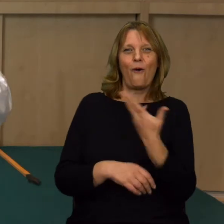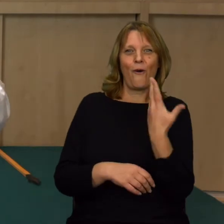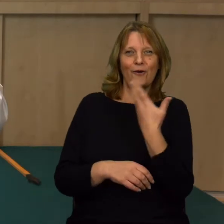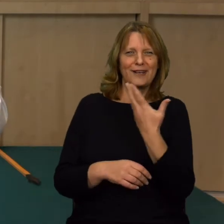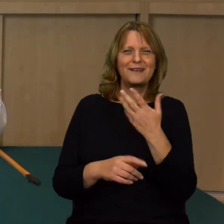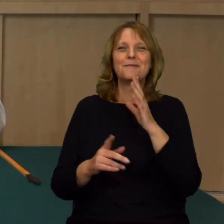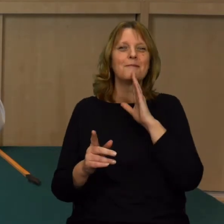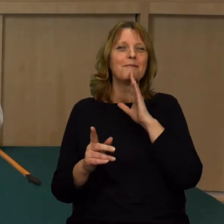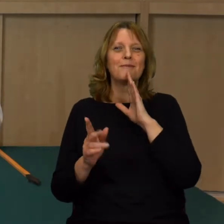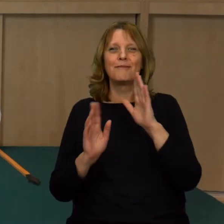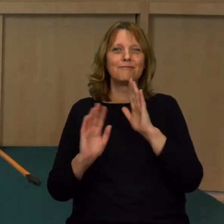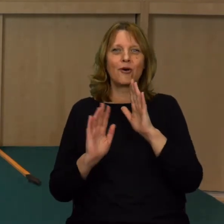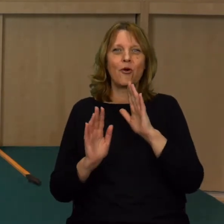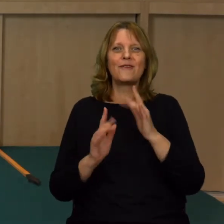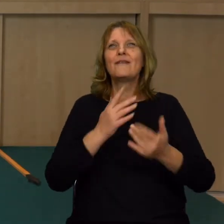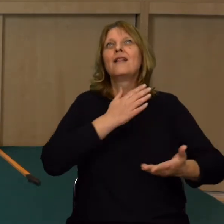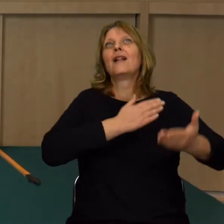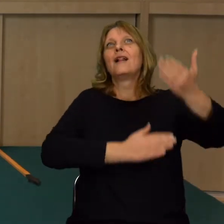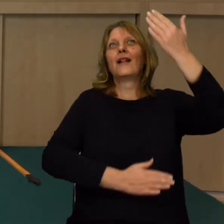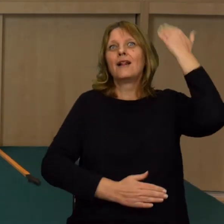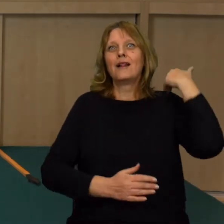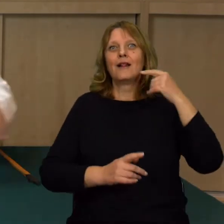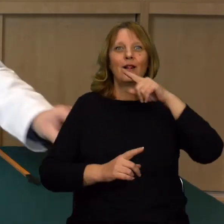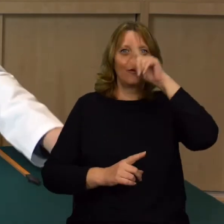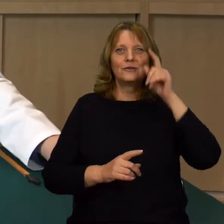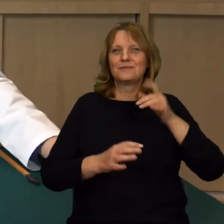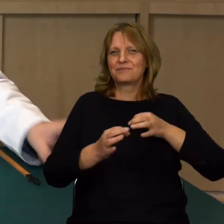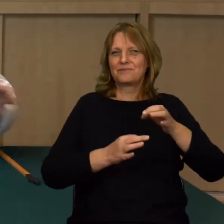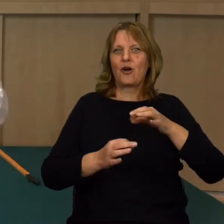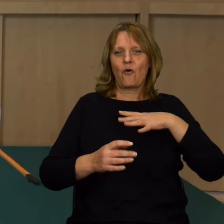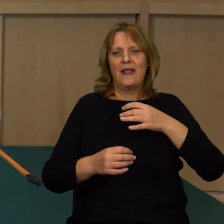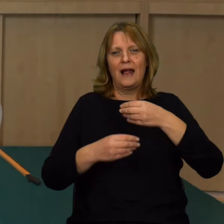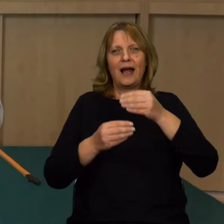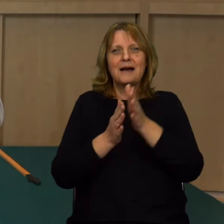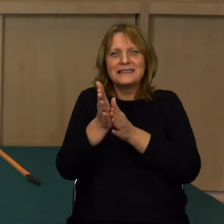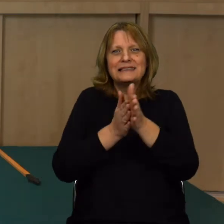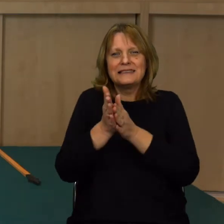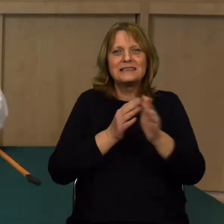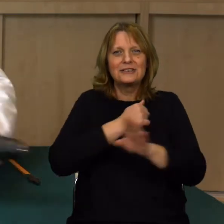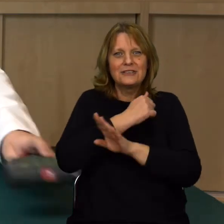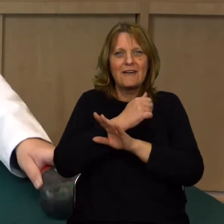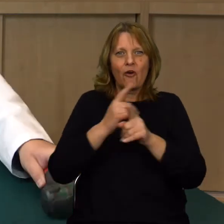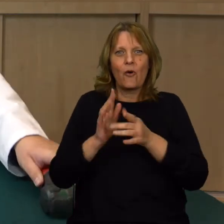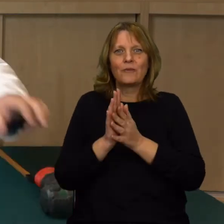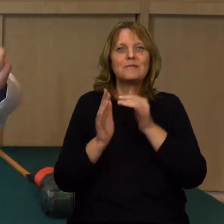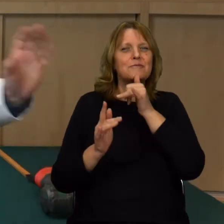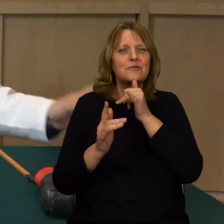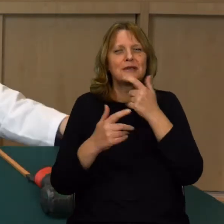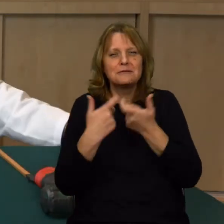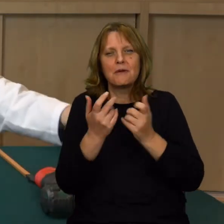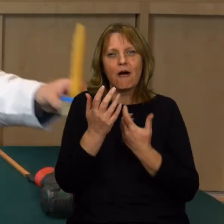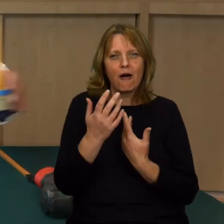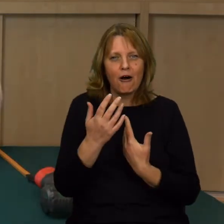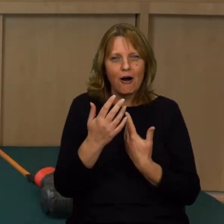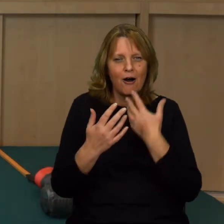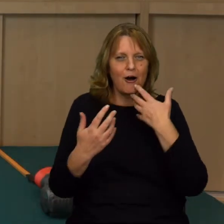Ogień taki sam, który prawdopodobnie jaskiniowiec chciałby wyzwolić pocierając patyczek o drewięko. Ja, jak